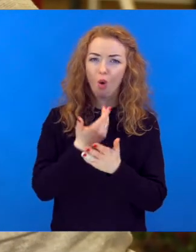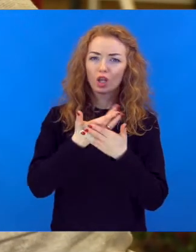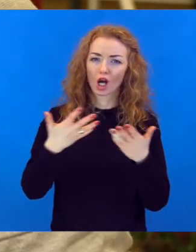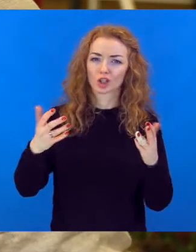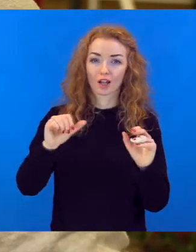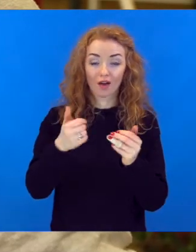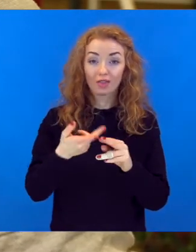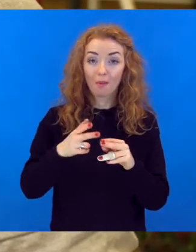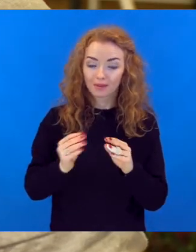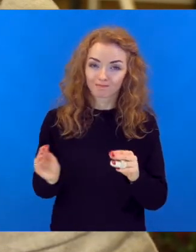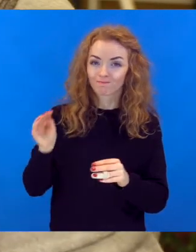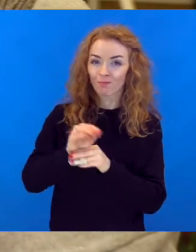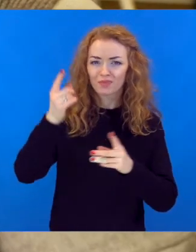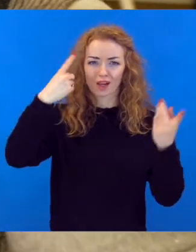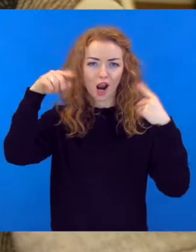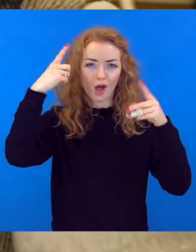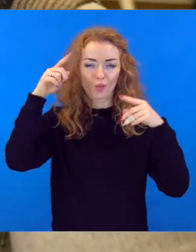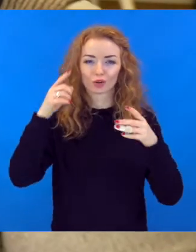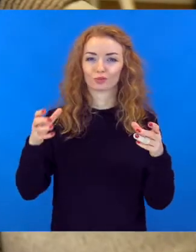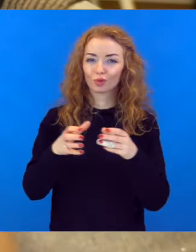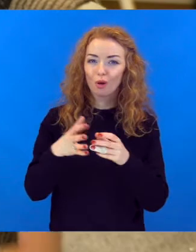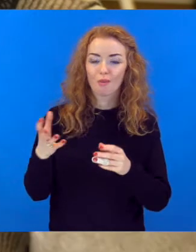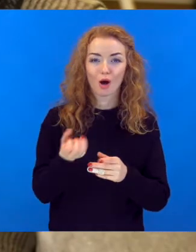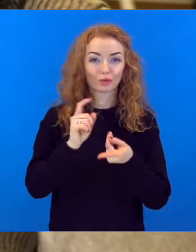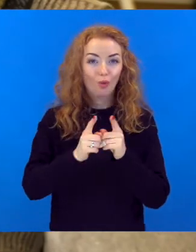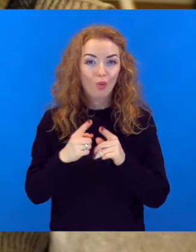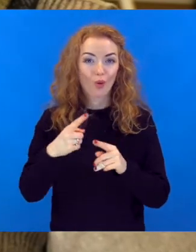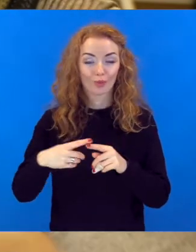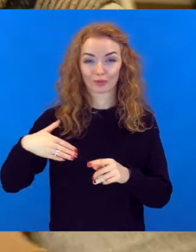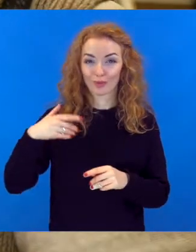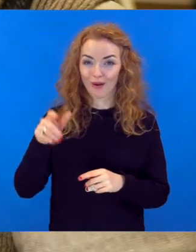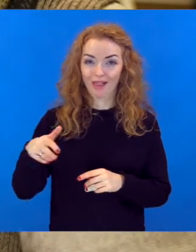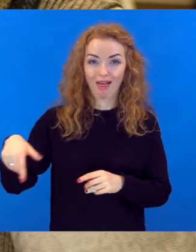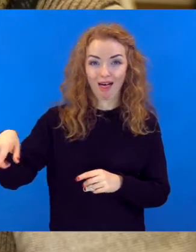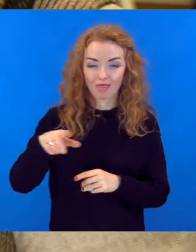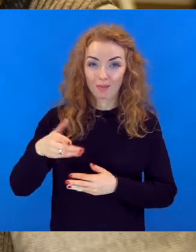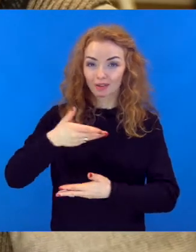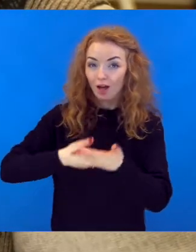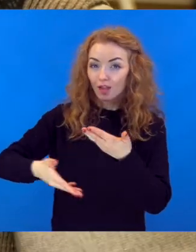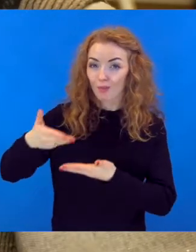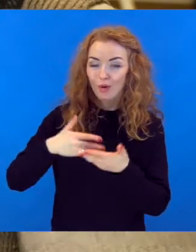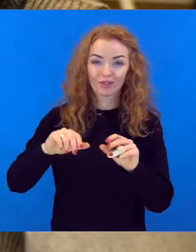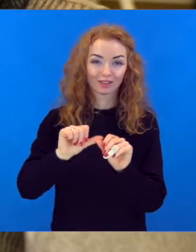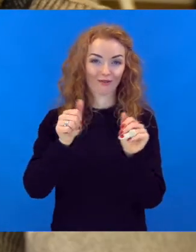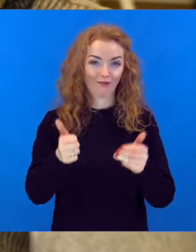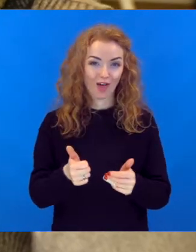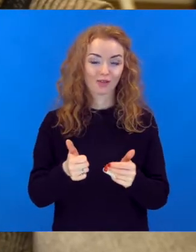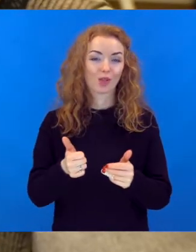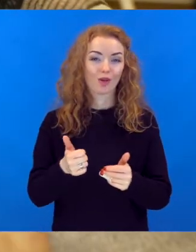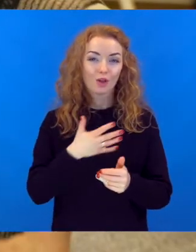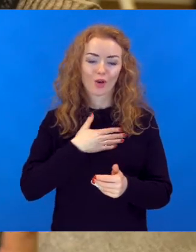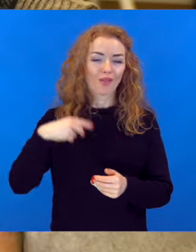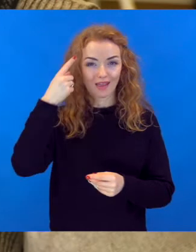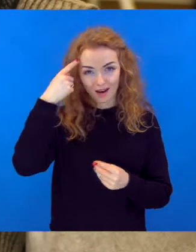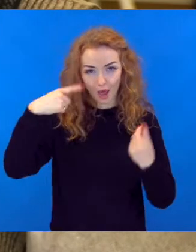risinājumi un tas ir tas radošums, ko var gan skolotājs, gan skolēni kopā sastrādājoties, jāveidot šo tie